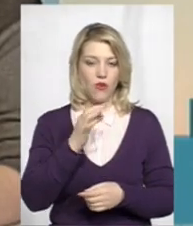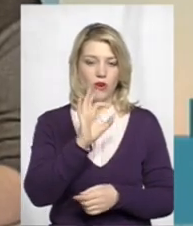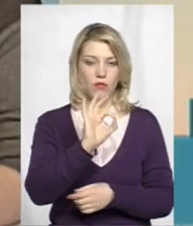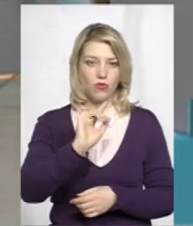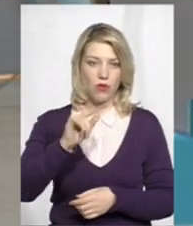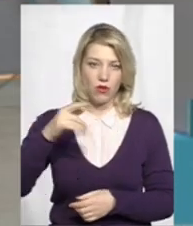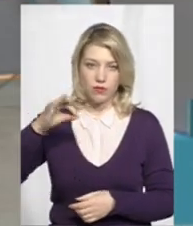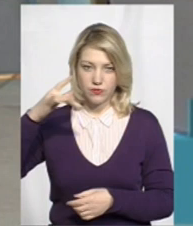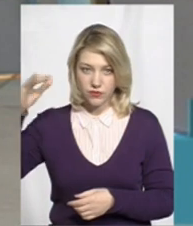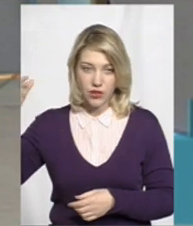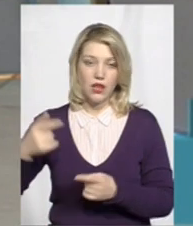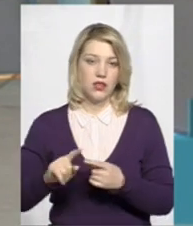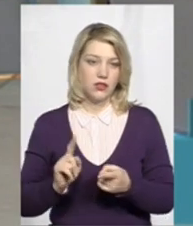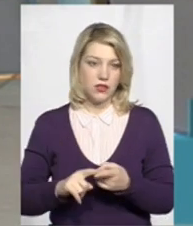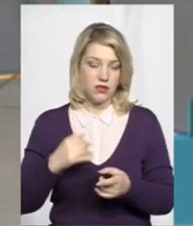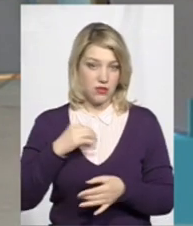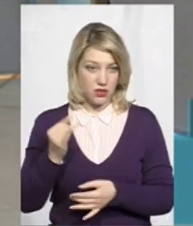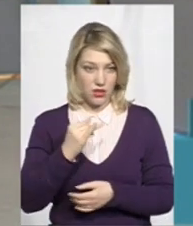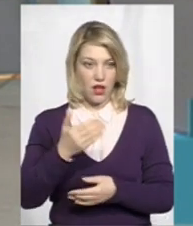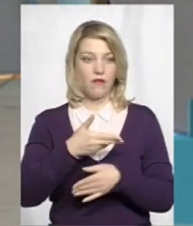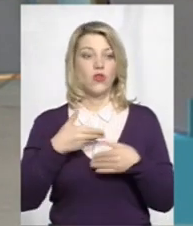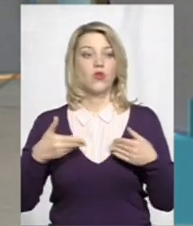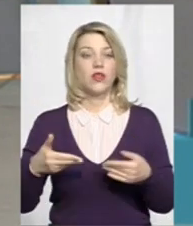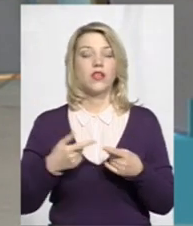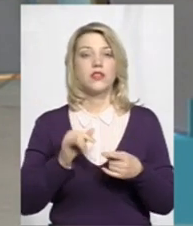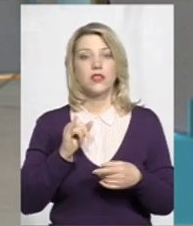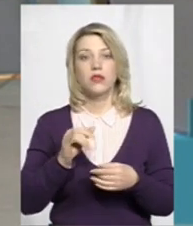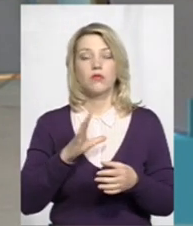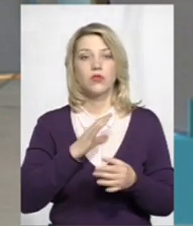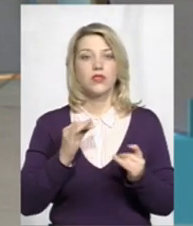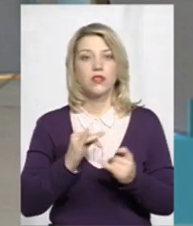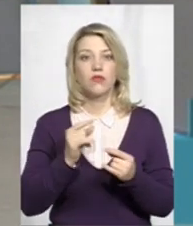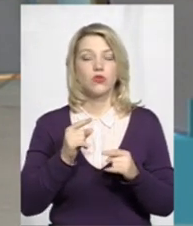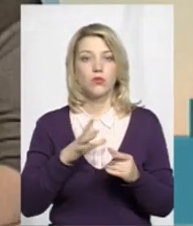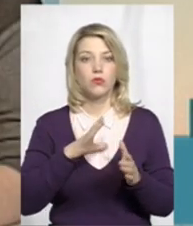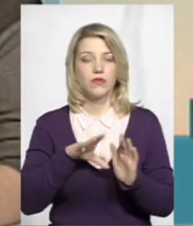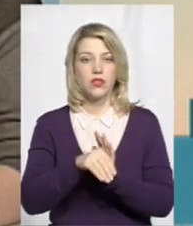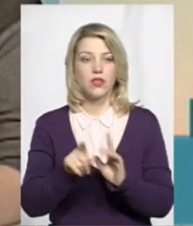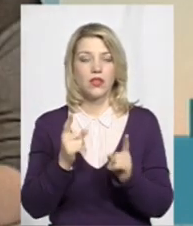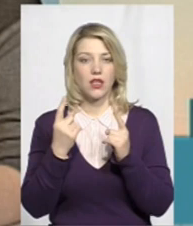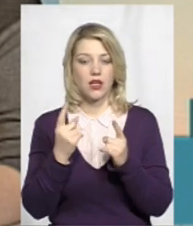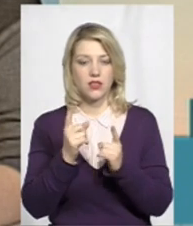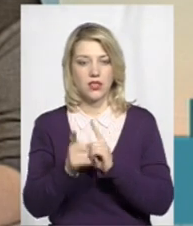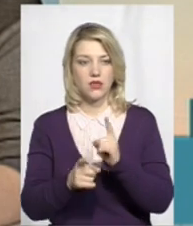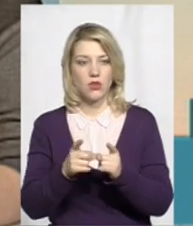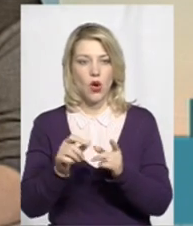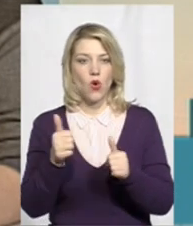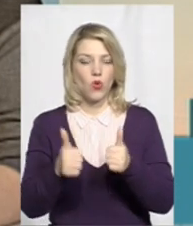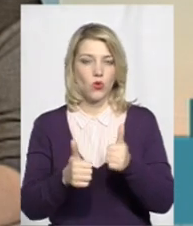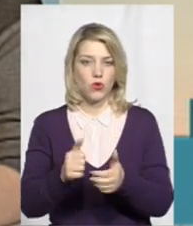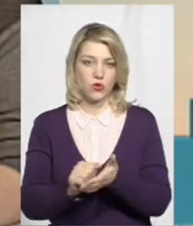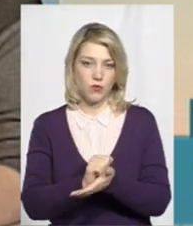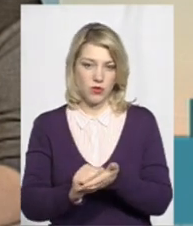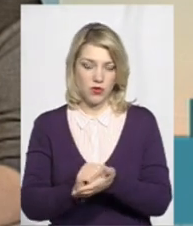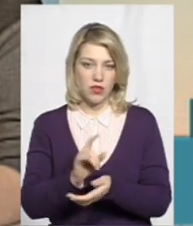десяті бали. Що дуже нас зацікавило, і зацікавило, що були внесені такі кардинальні зміни у конкурсну документацію.